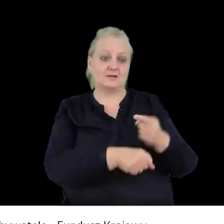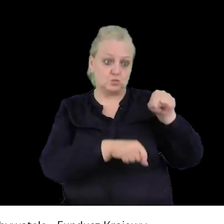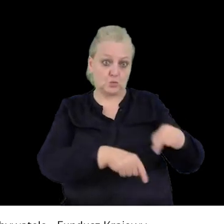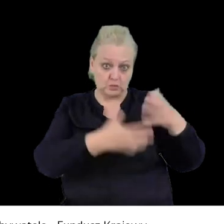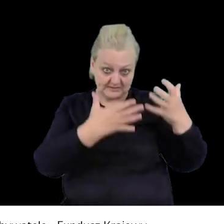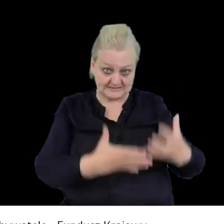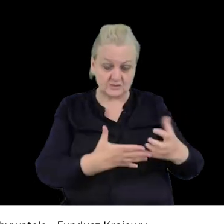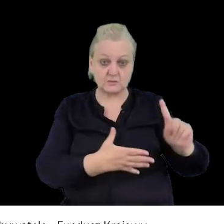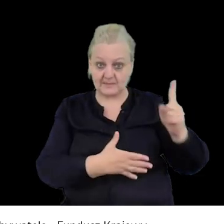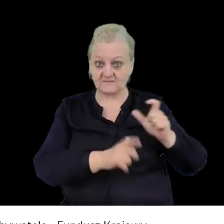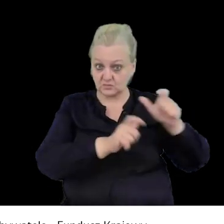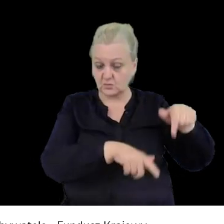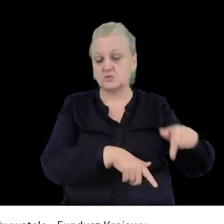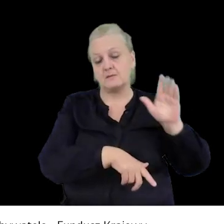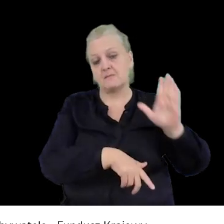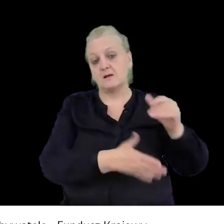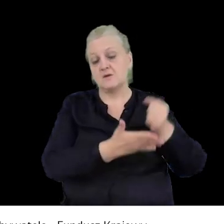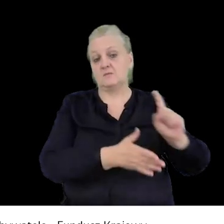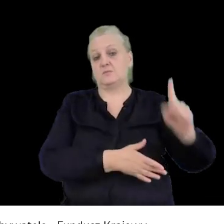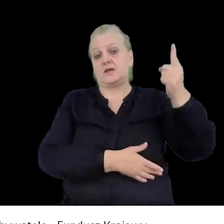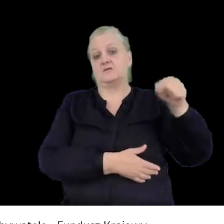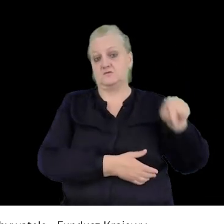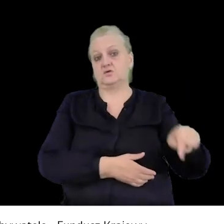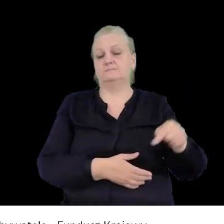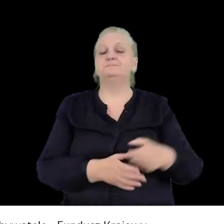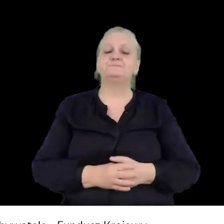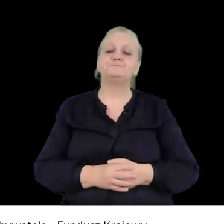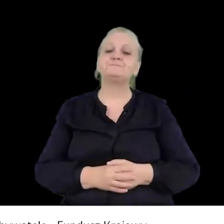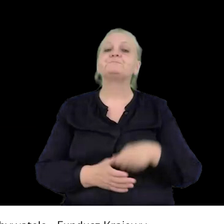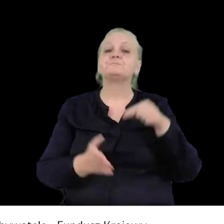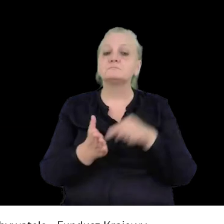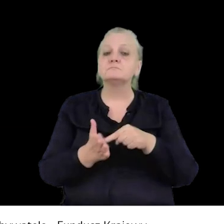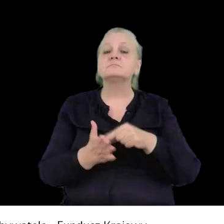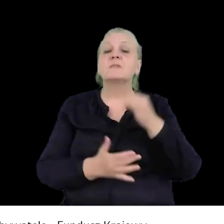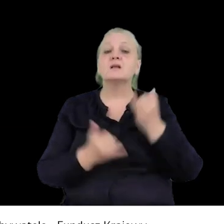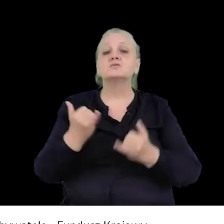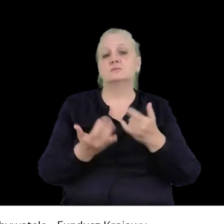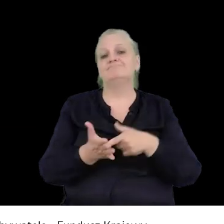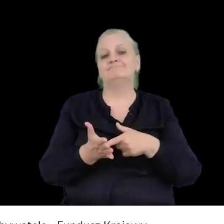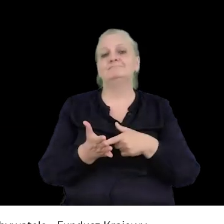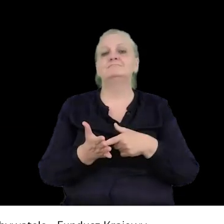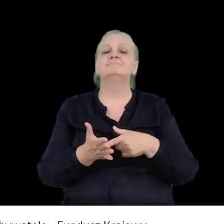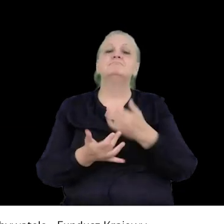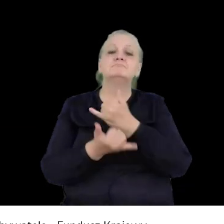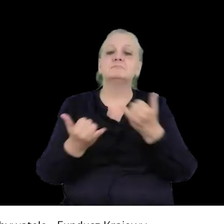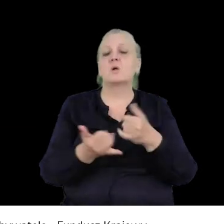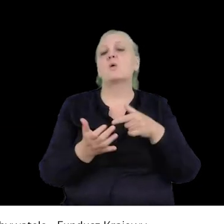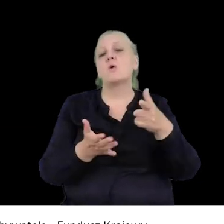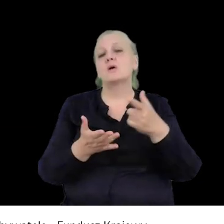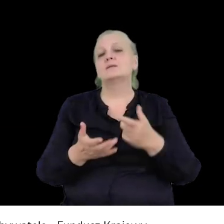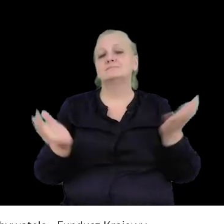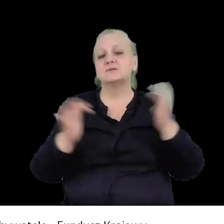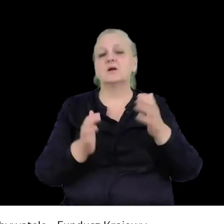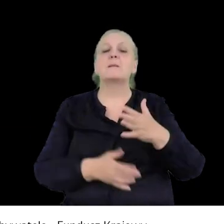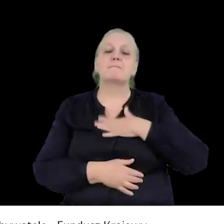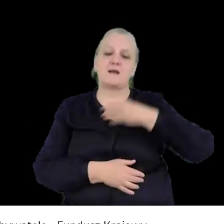przeprowadzać swoje zgromadzenia. Jeżeli chodzi o same zgromadzenia, to ustawa Prawo o zgromadzeniach wyróżnia